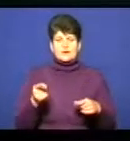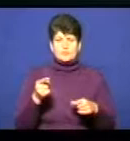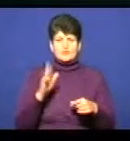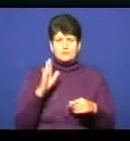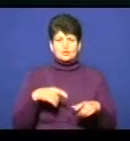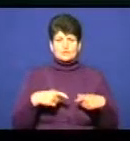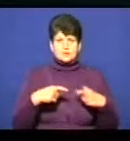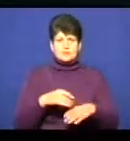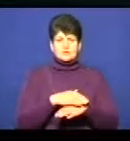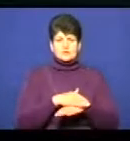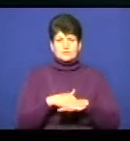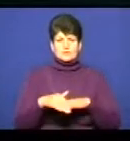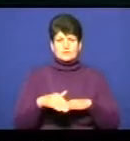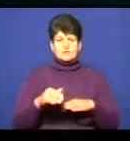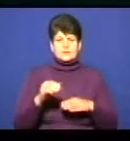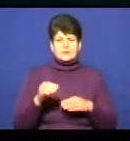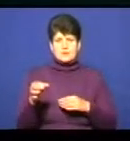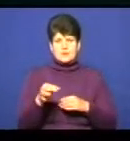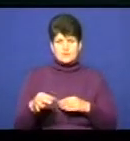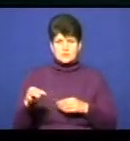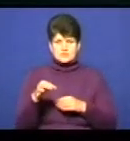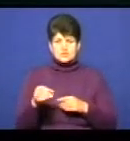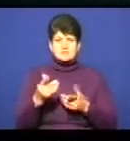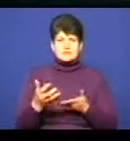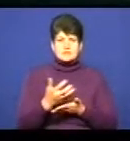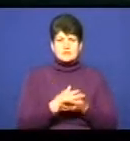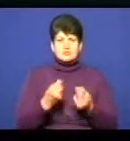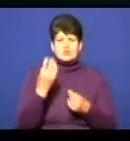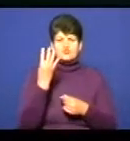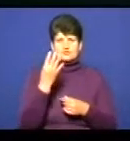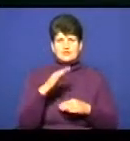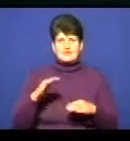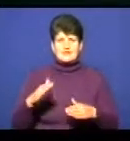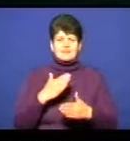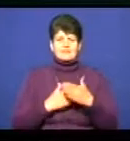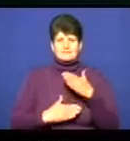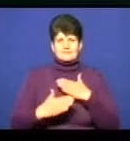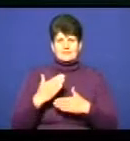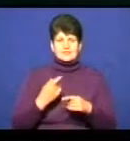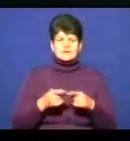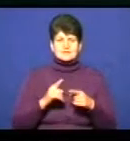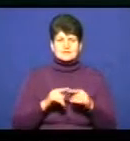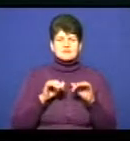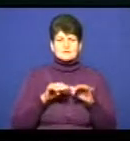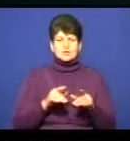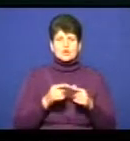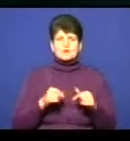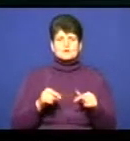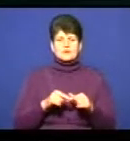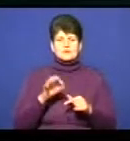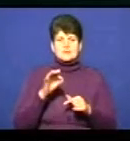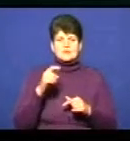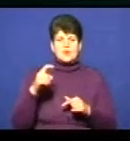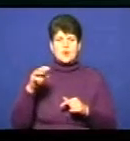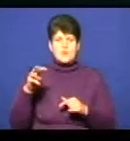бігтимуть набережною ставу, щоб зібрати кошти для чотирьох дітей з інвалідністю. Цей захід організували Олександр